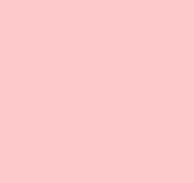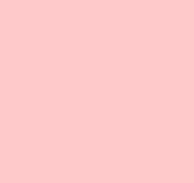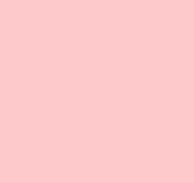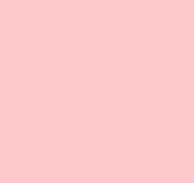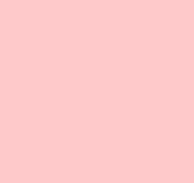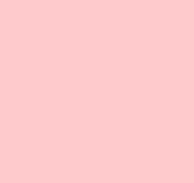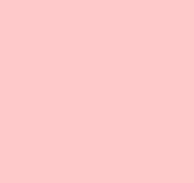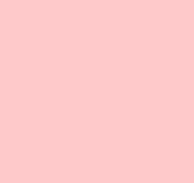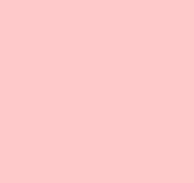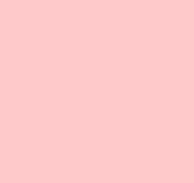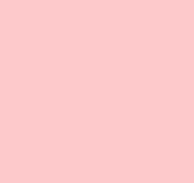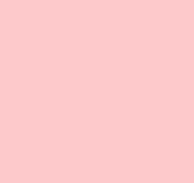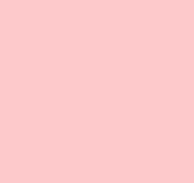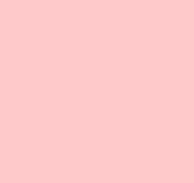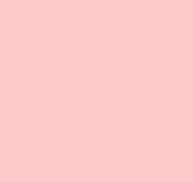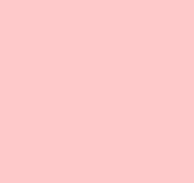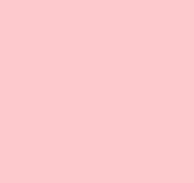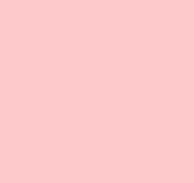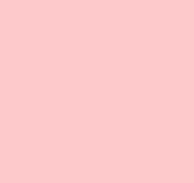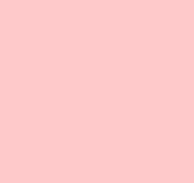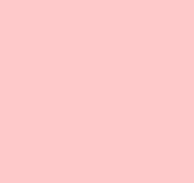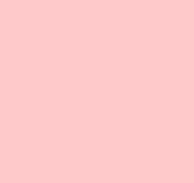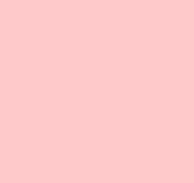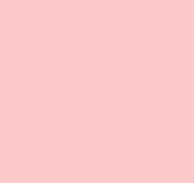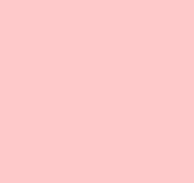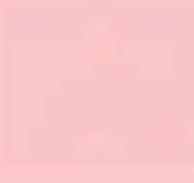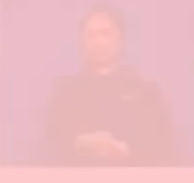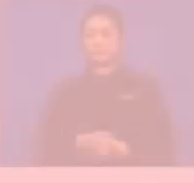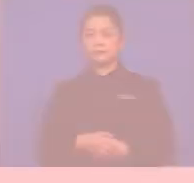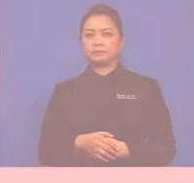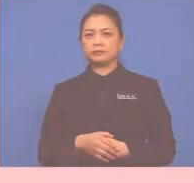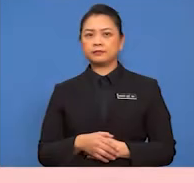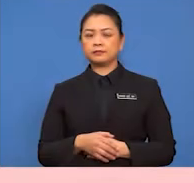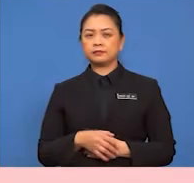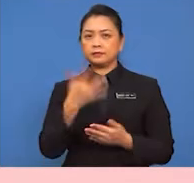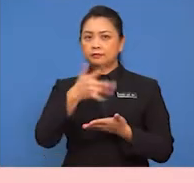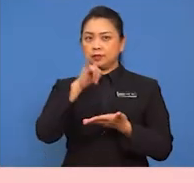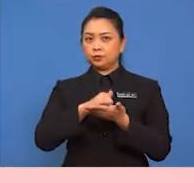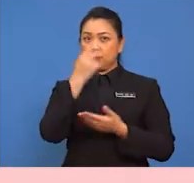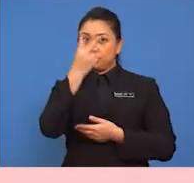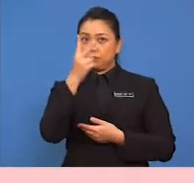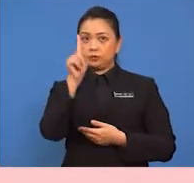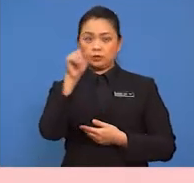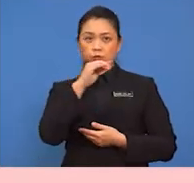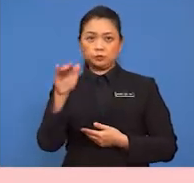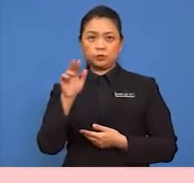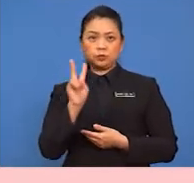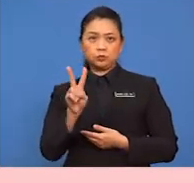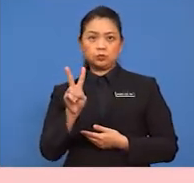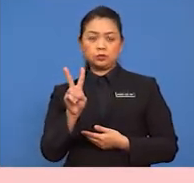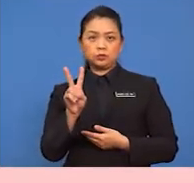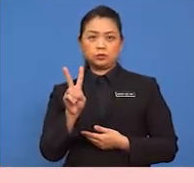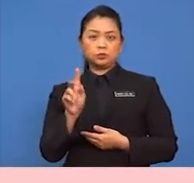Seterusnya 1 per 2 darab hasil pendaraban